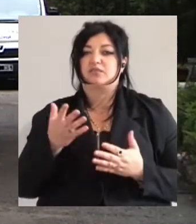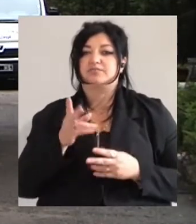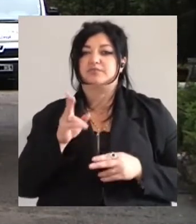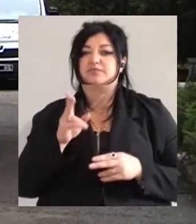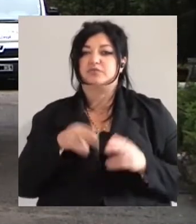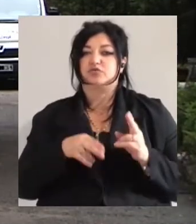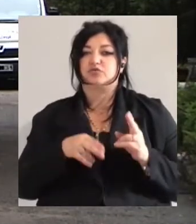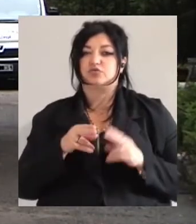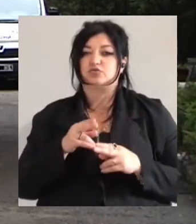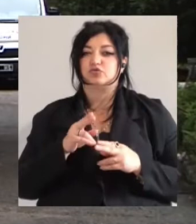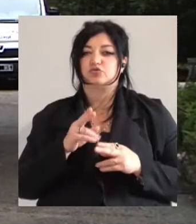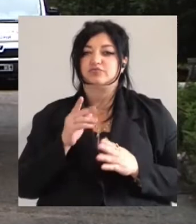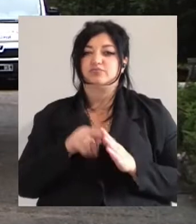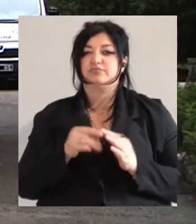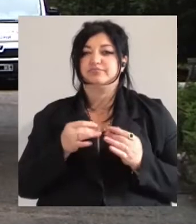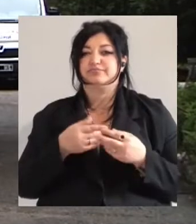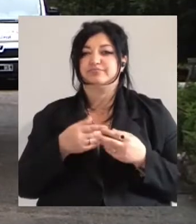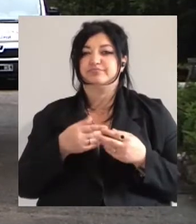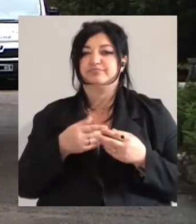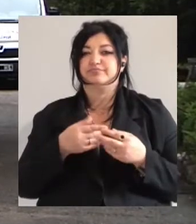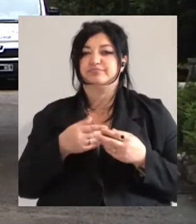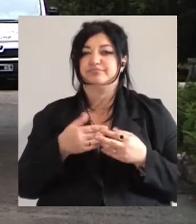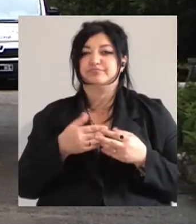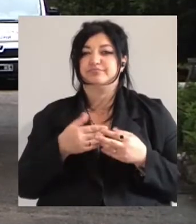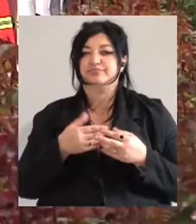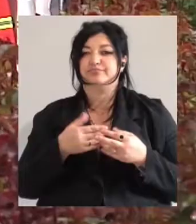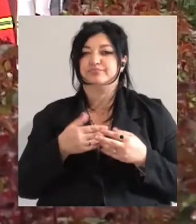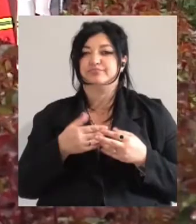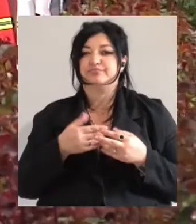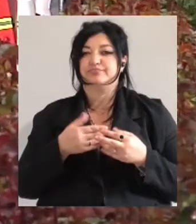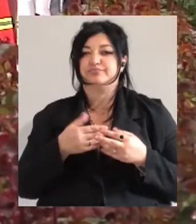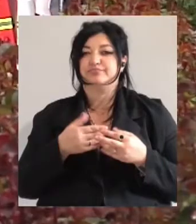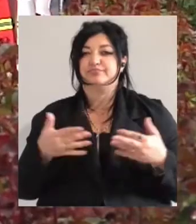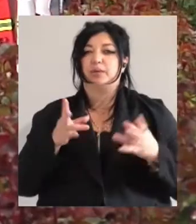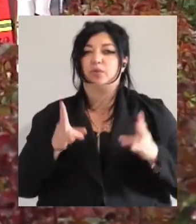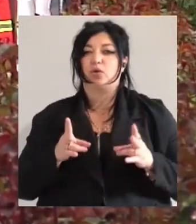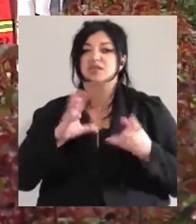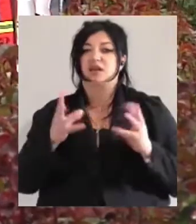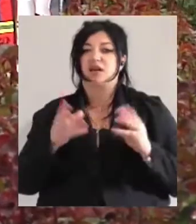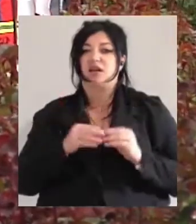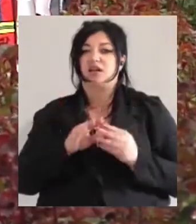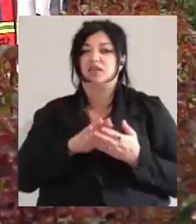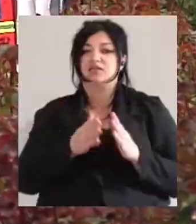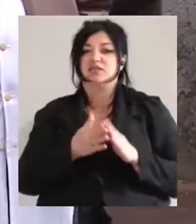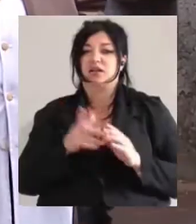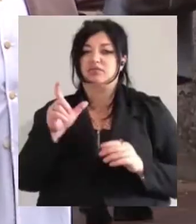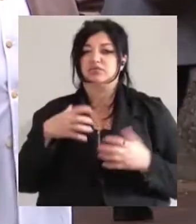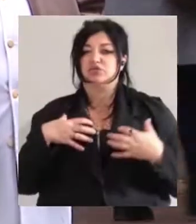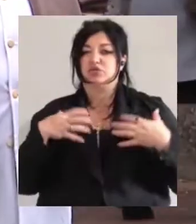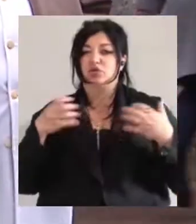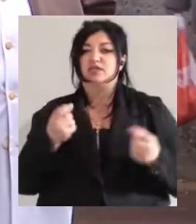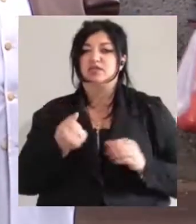які поранення, який загальний стан хворих. За кілька днів буде видно, у чому поранені